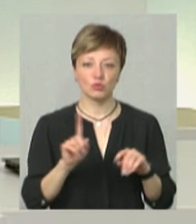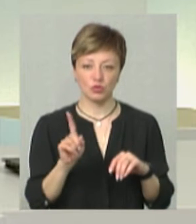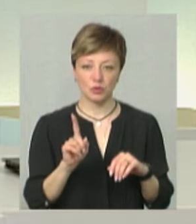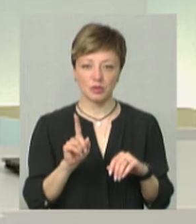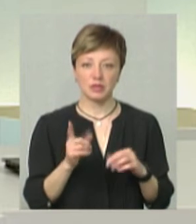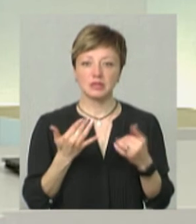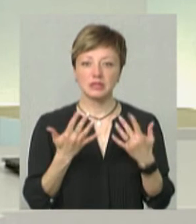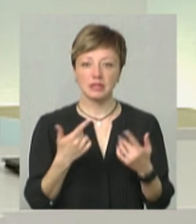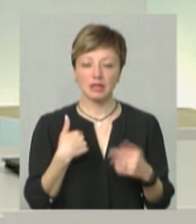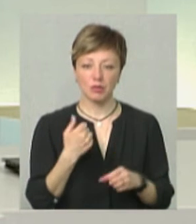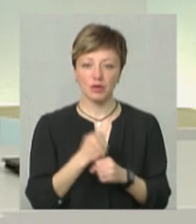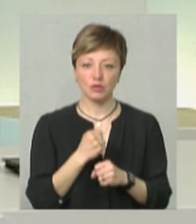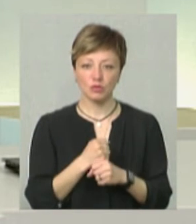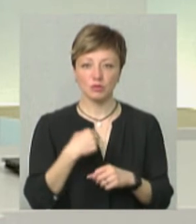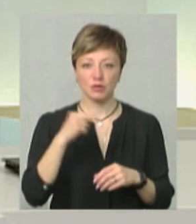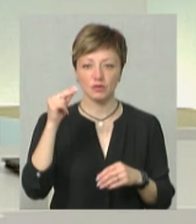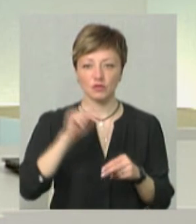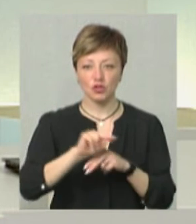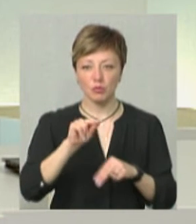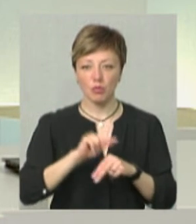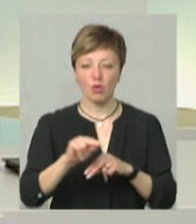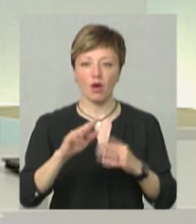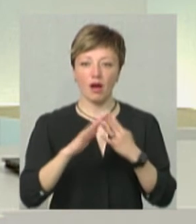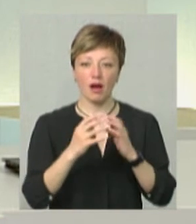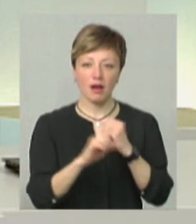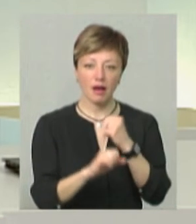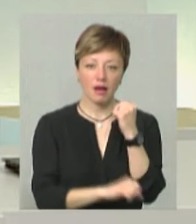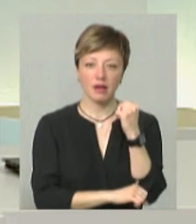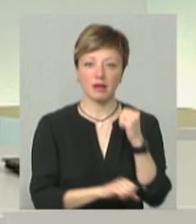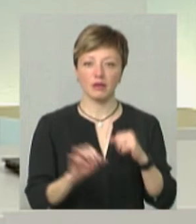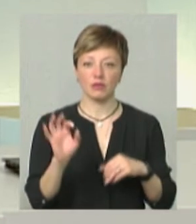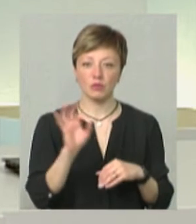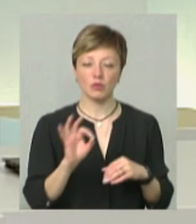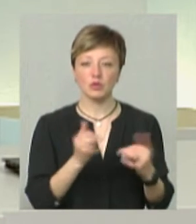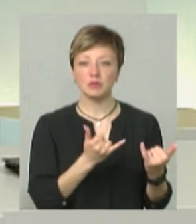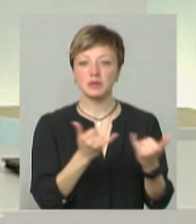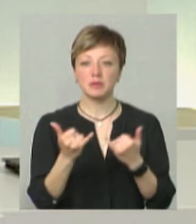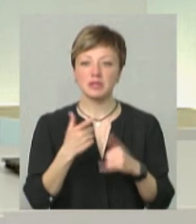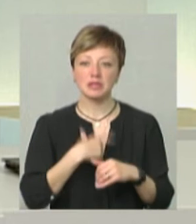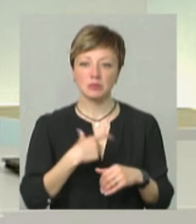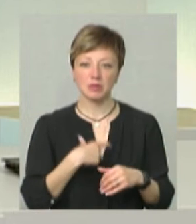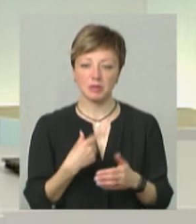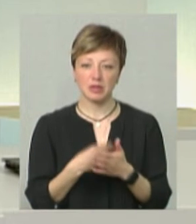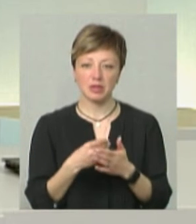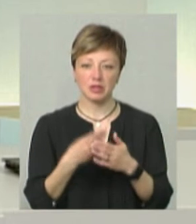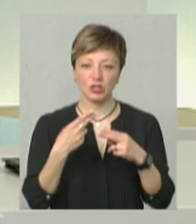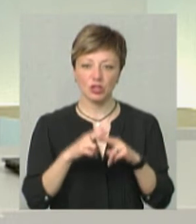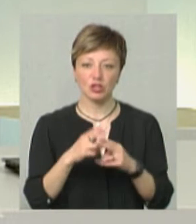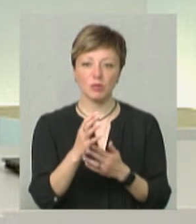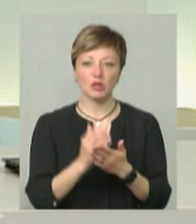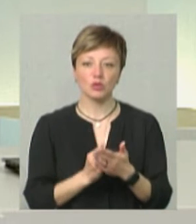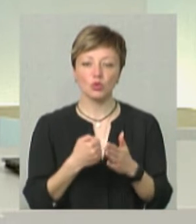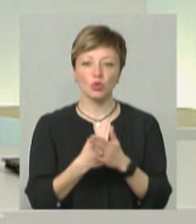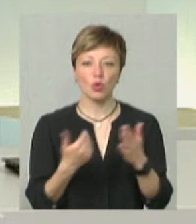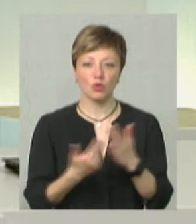Отскільки я працюю, ми вчимо аграріїв забезпечувати себе матеріально-технічними ресурсами